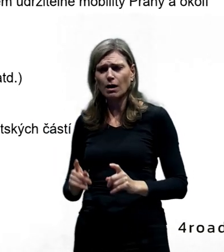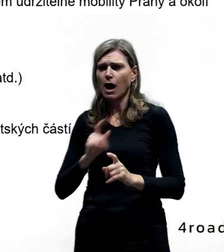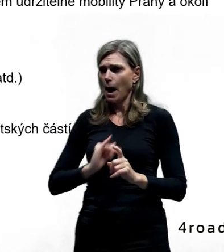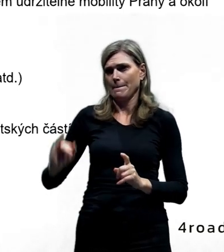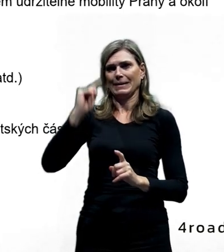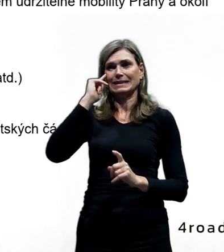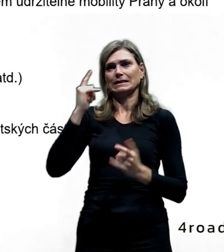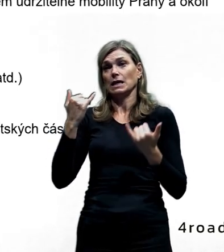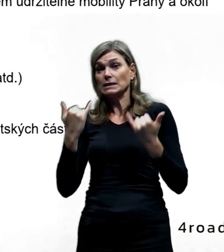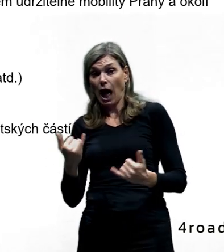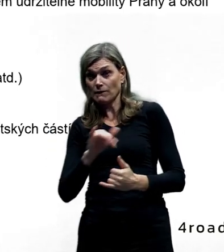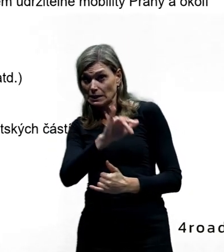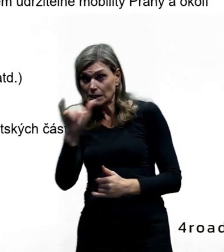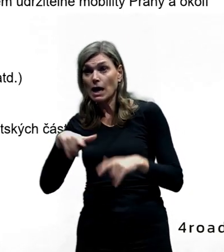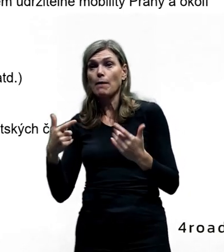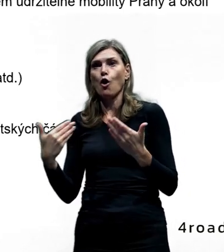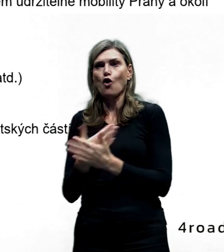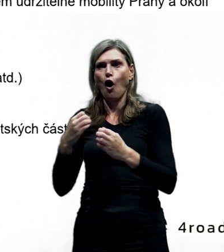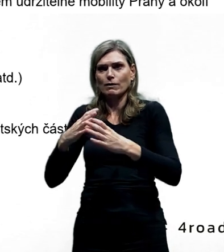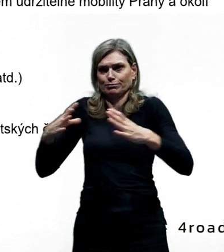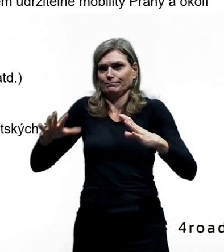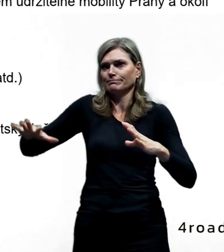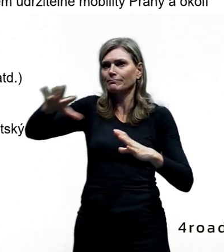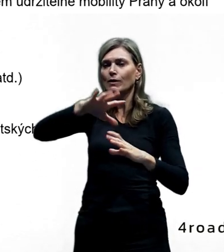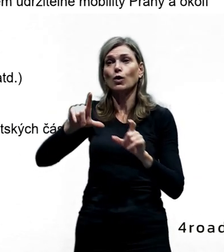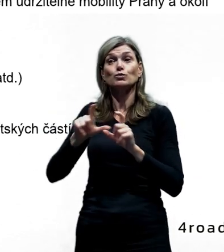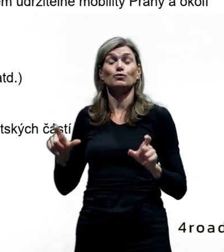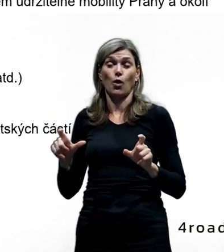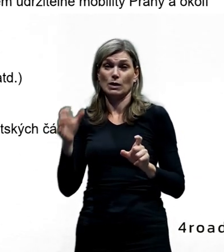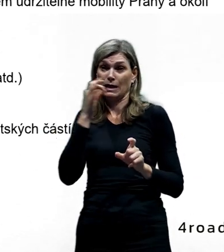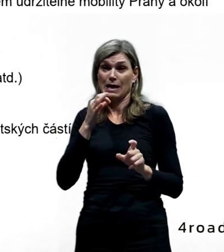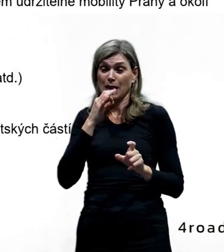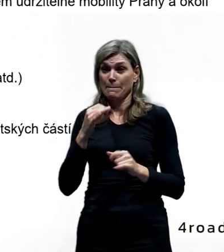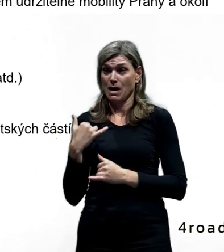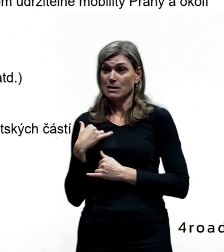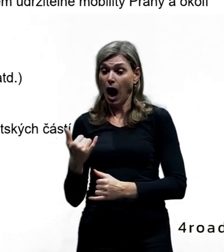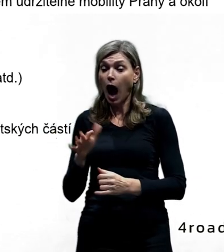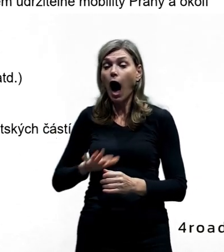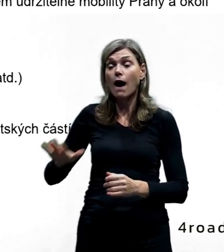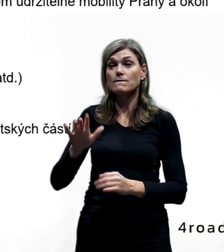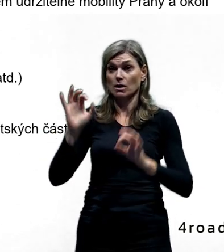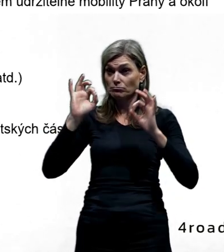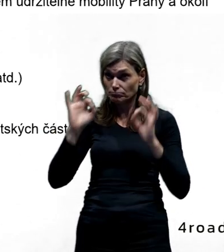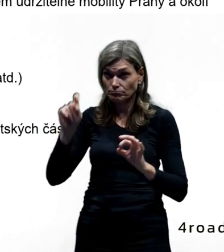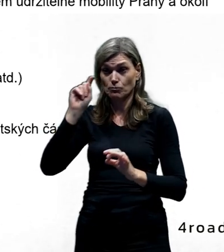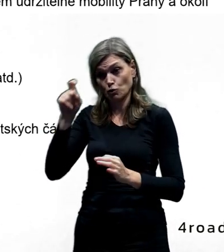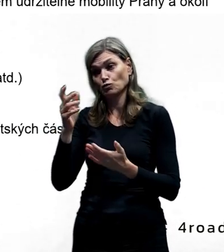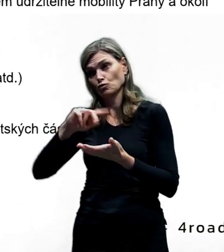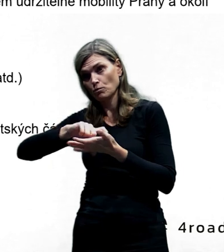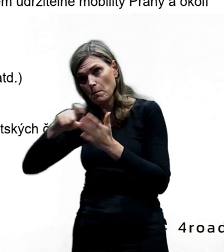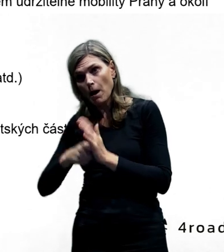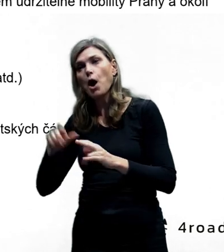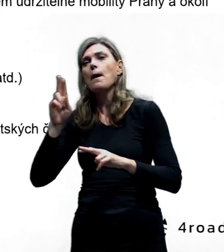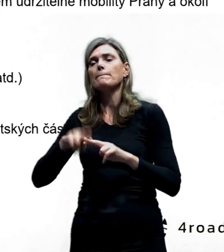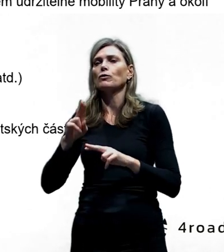nových nebo těch nových částí Prahy, protože pokud se to navrhne vhodně, ta potřeba té dopravy tam nebude